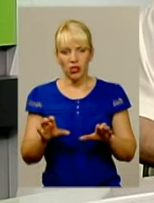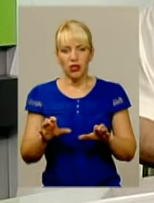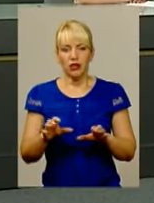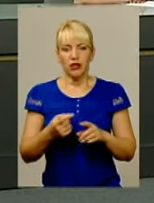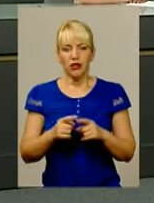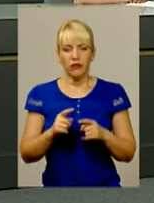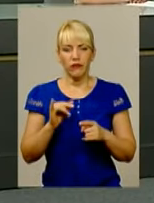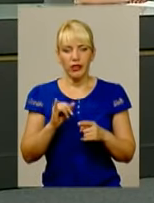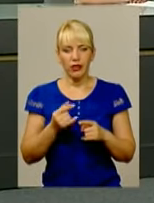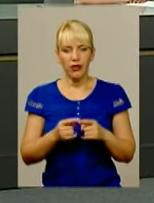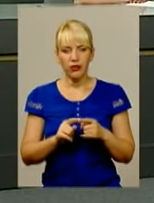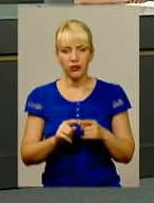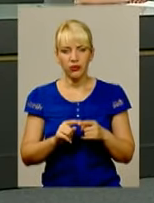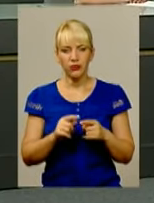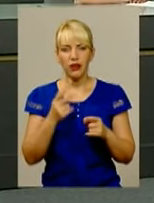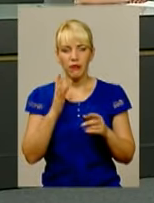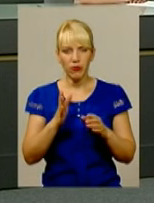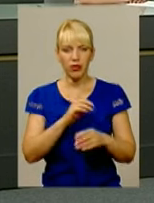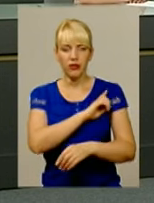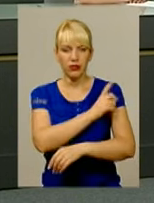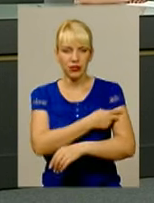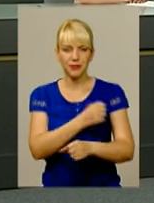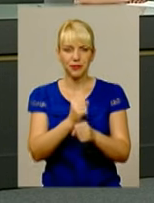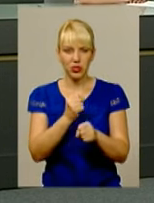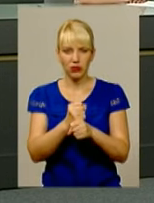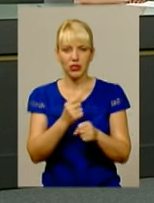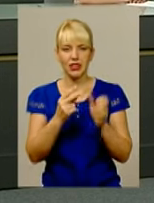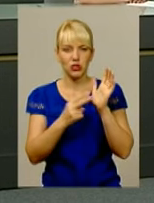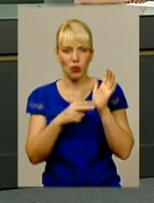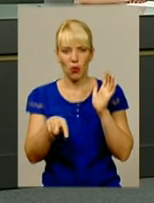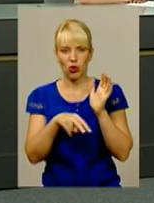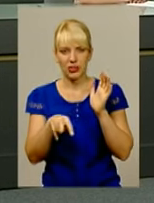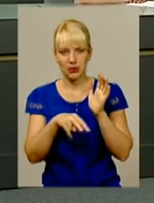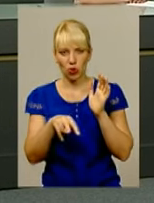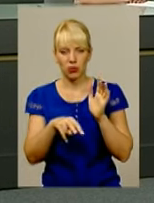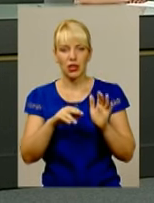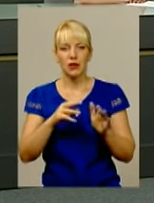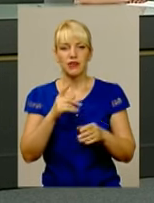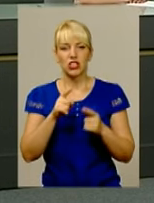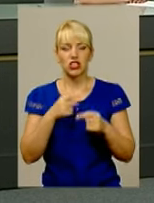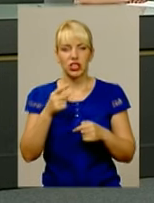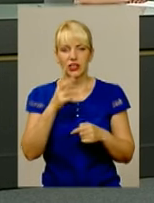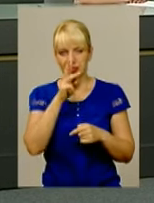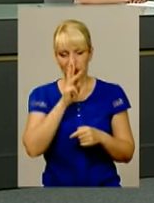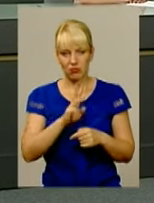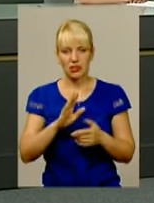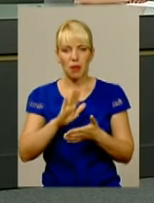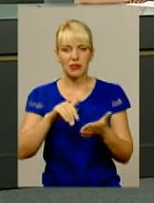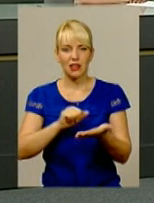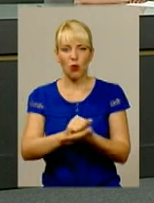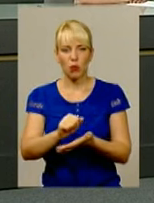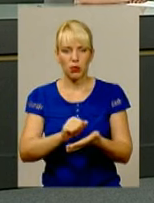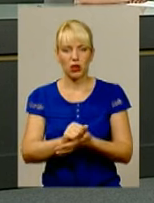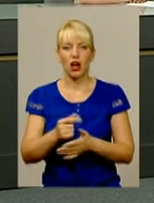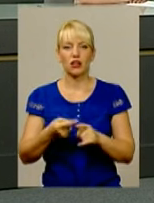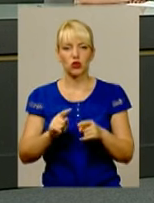хоч і набирає чинності з 7 листопада цього року, тобто через три місяці після опублікування. Однак до нього потрібно